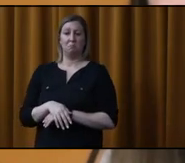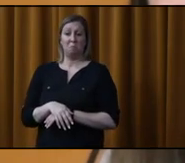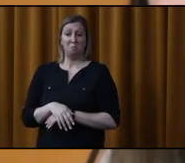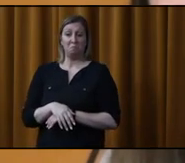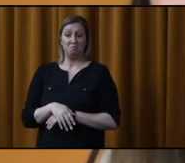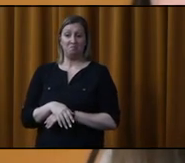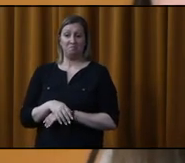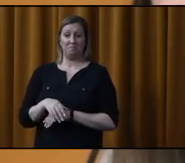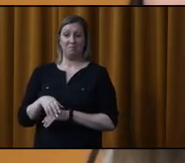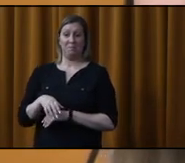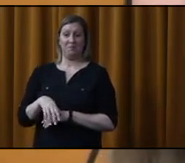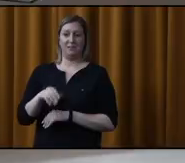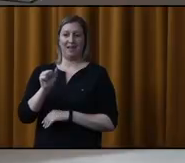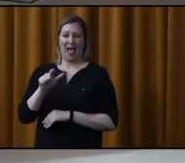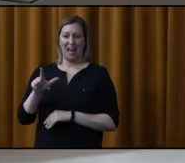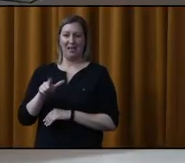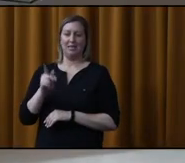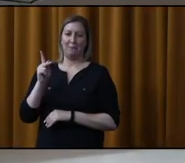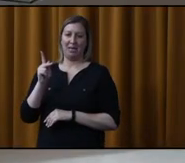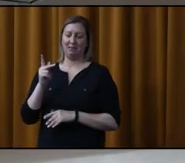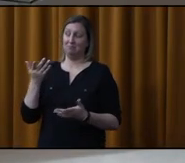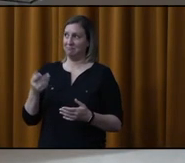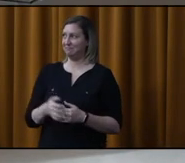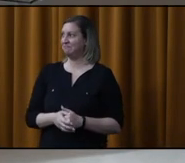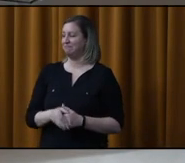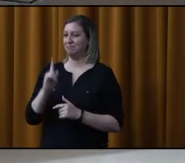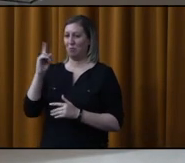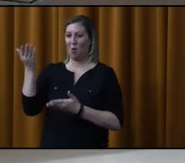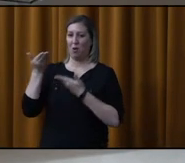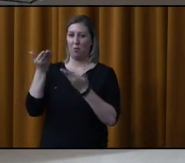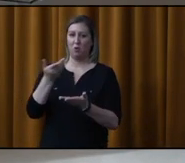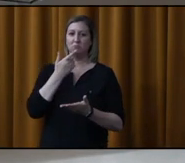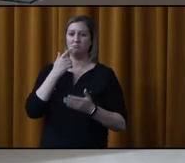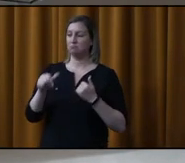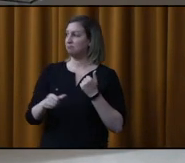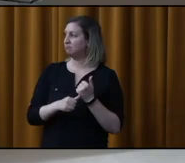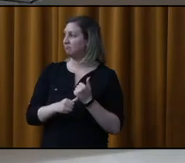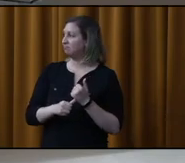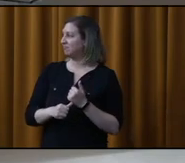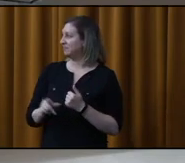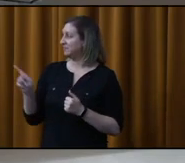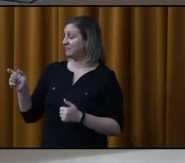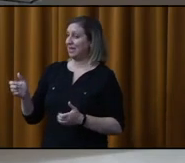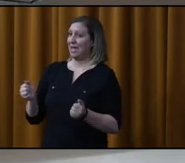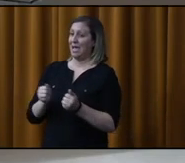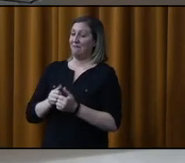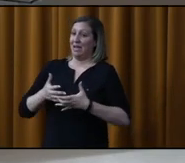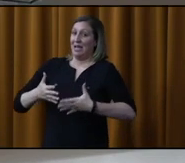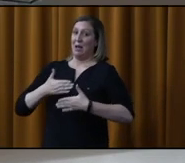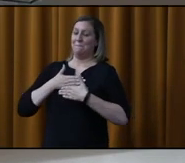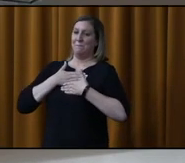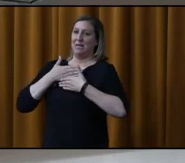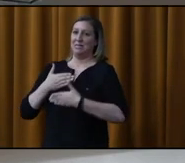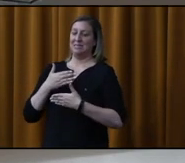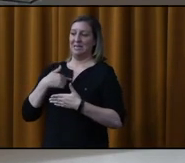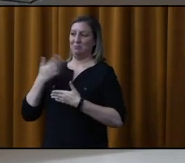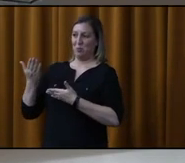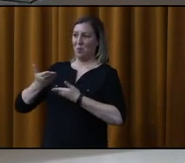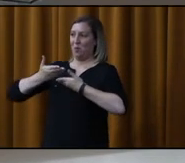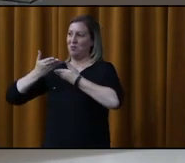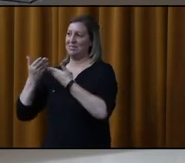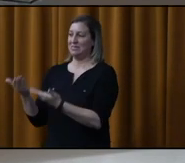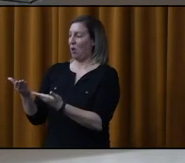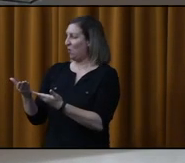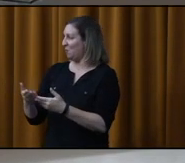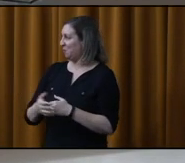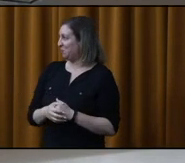en tant que membre du comité. Merci. Donc, un proposeur en appui. Avec grand plaisir. J'en fais la proposition pour la naissance du comité